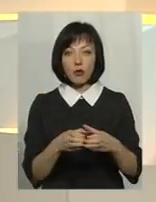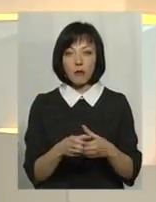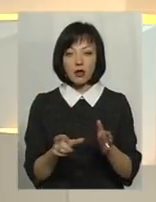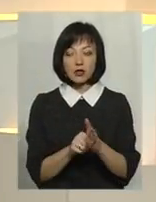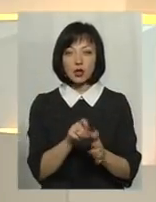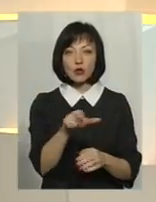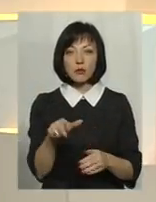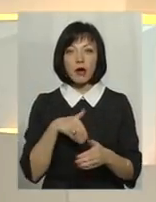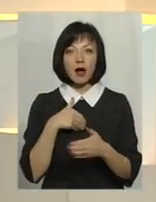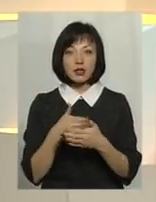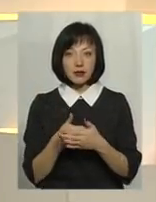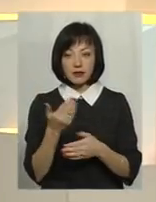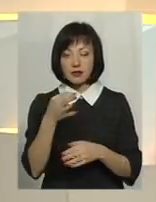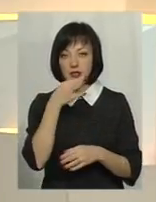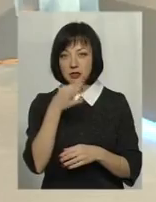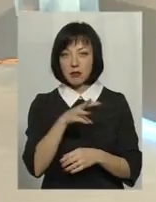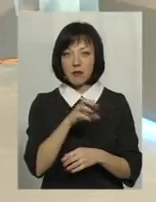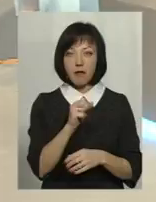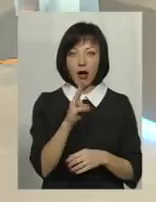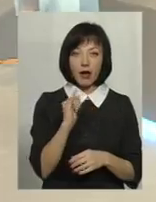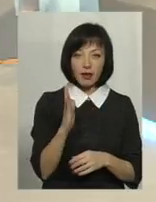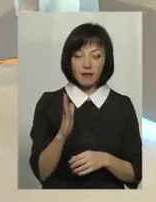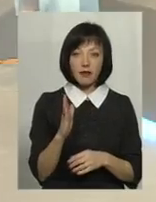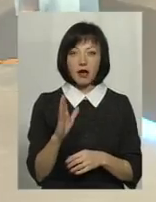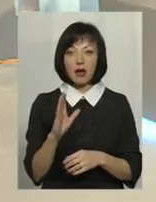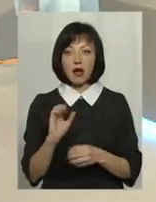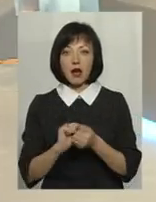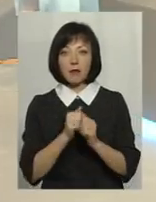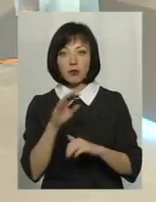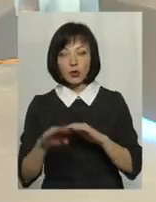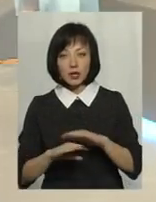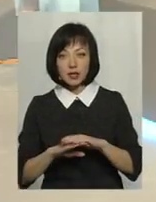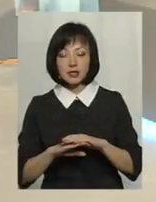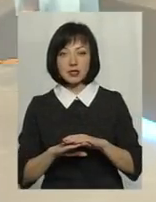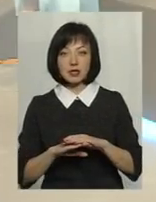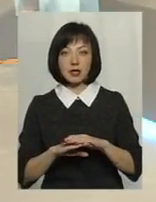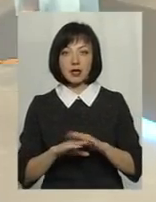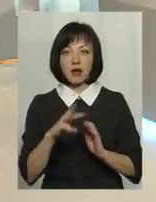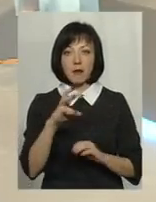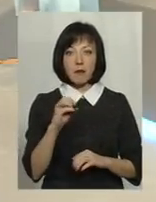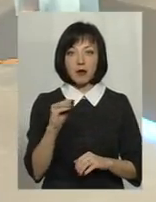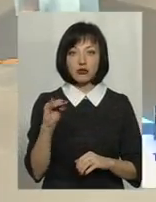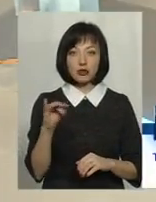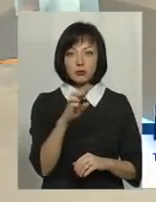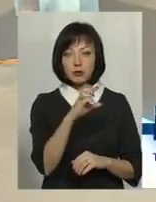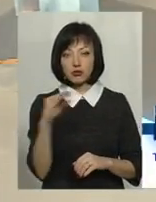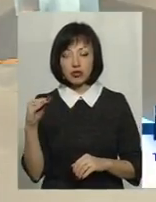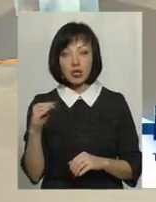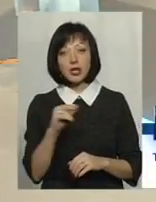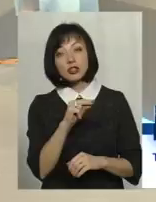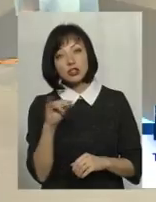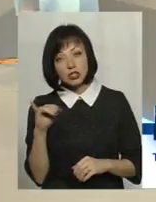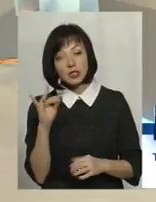людьми активними, ви зазначили, Маків, Кам'янець-Подільський, Межебіш. Чи